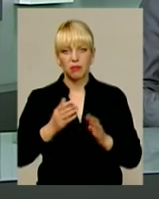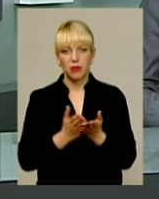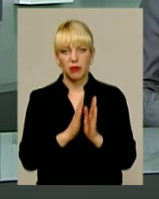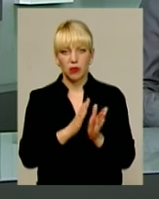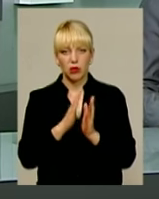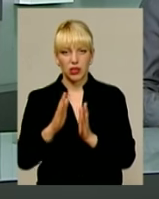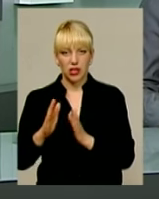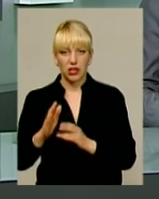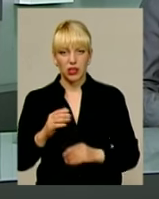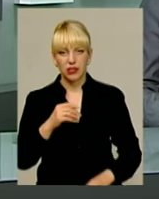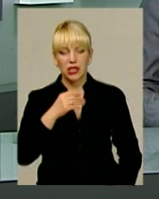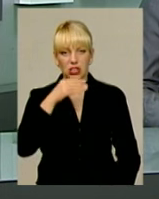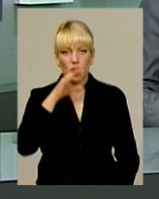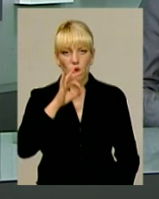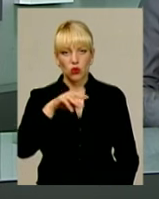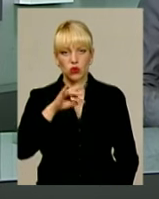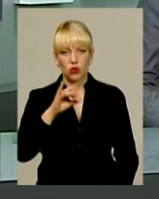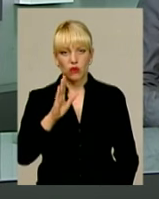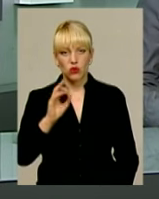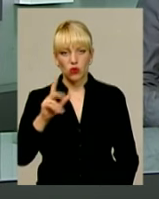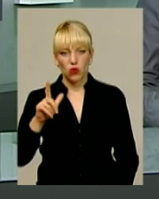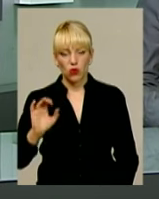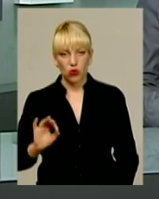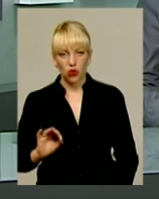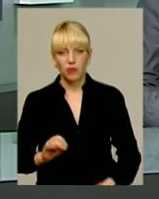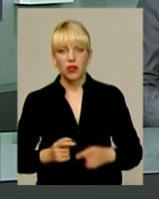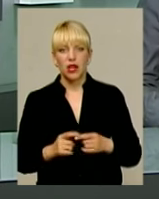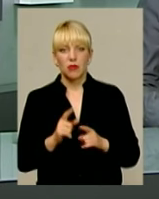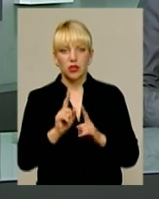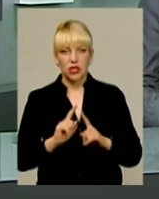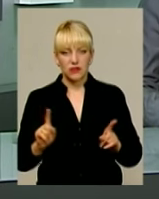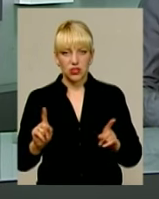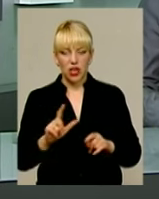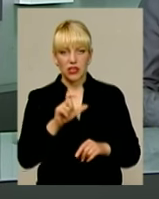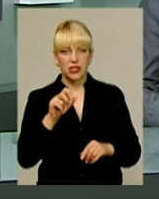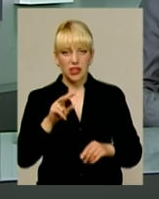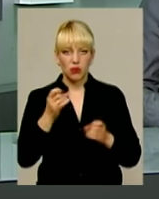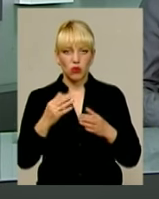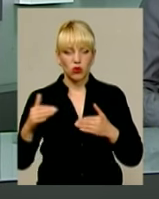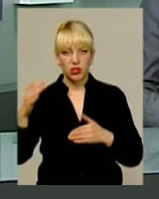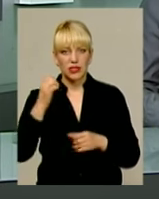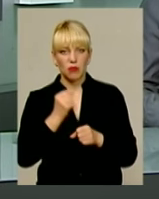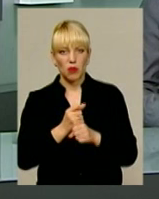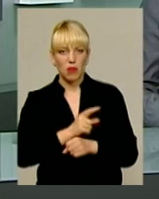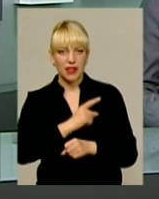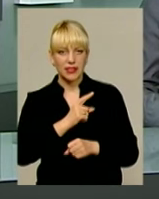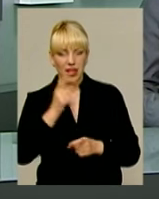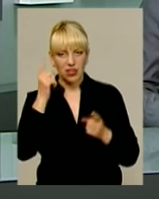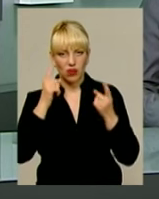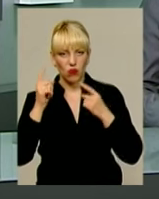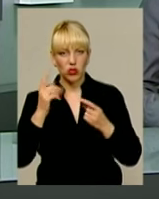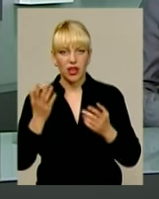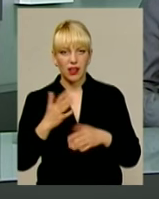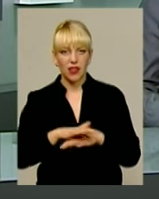універсальної бібріотеки імені Миколи Островського. При цьому незвичайному залі «Просто неба» запрацювала і майстерня творчості, в якій